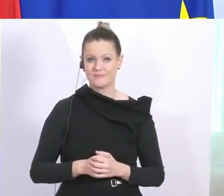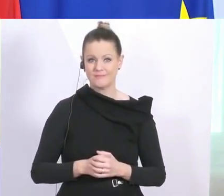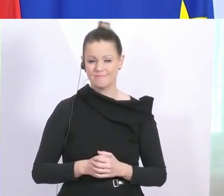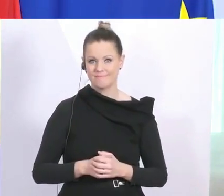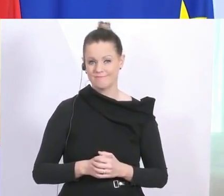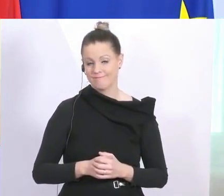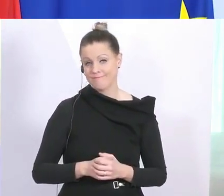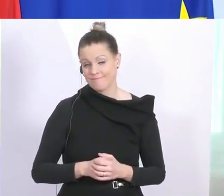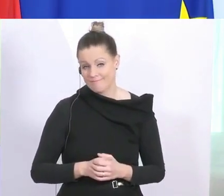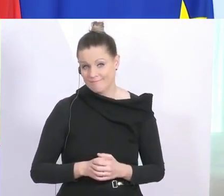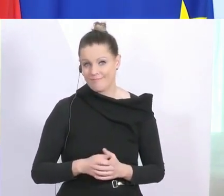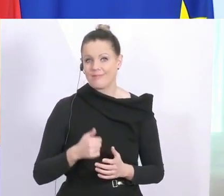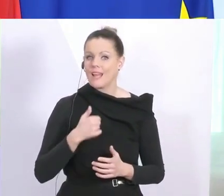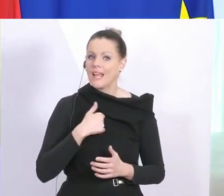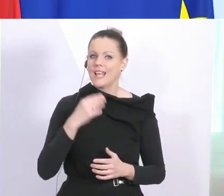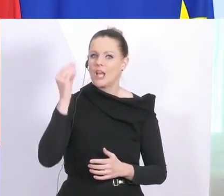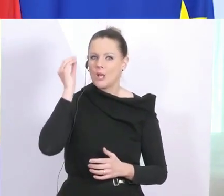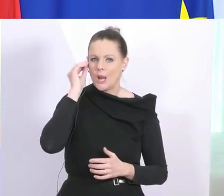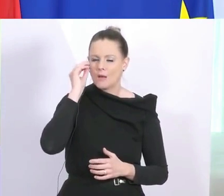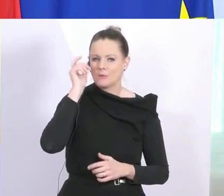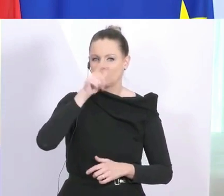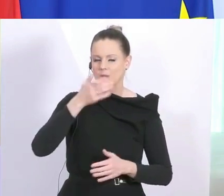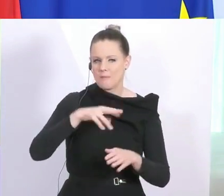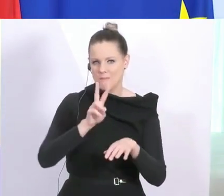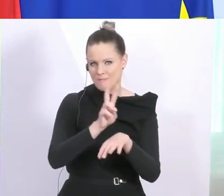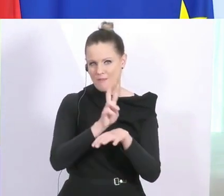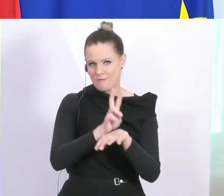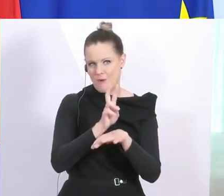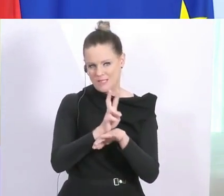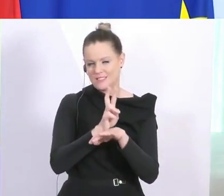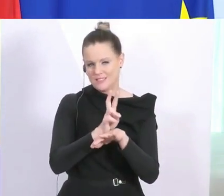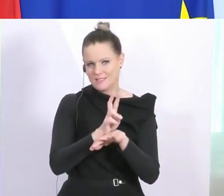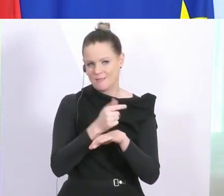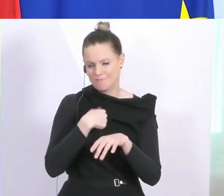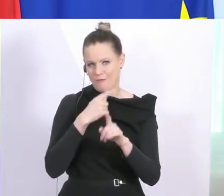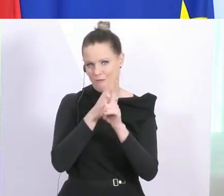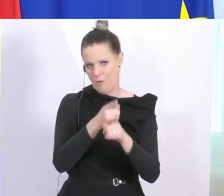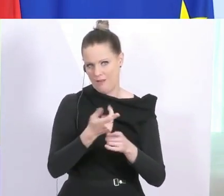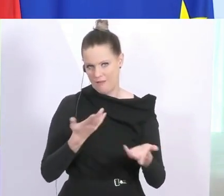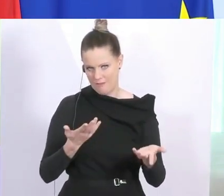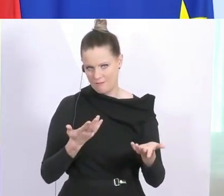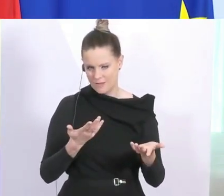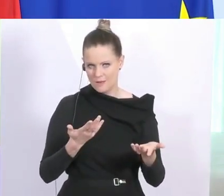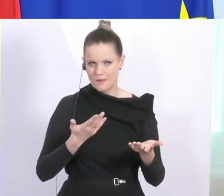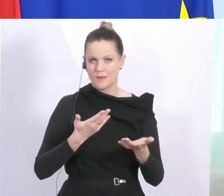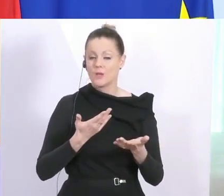Ich glaube hier eher denjenigen, die vorsichtig sind. Und das bedeutet, dass wir